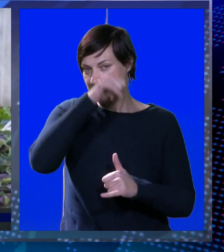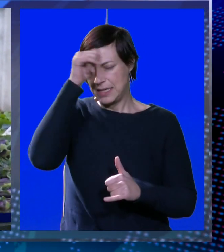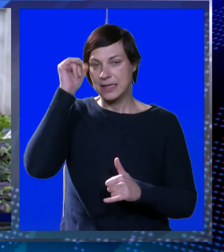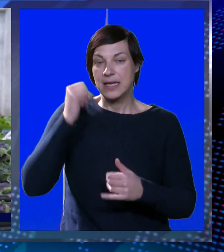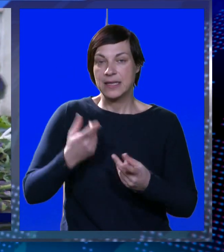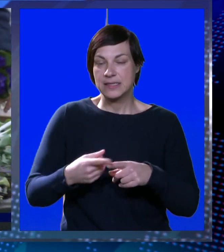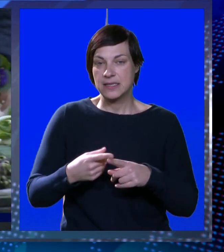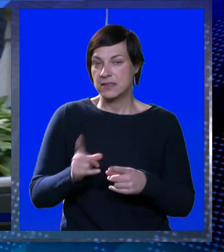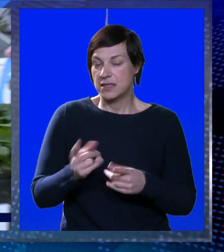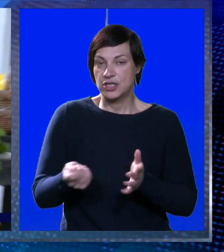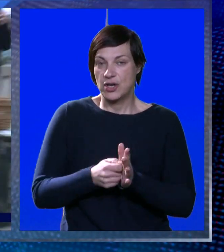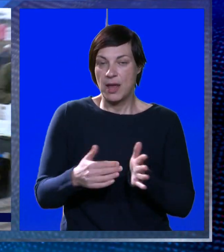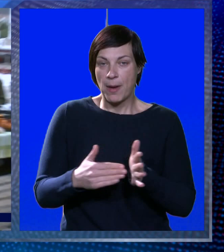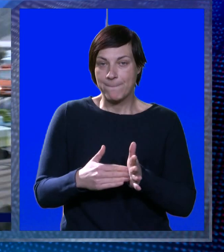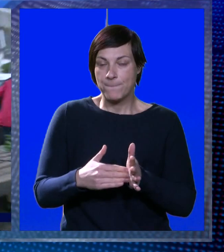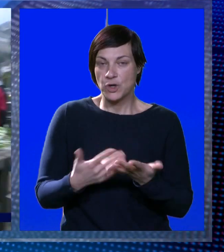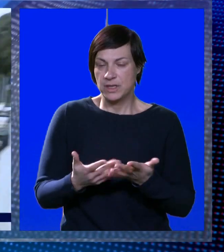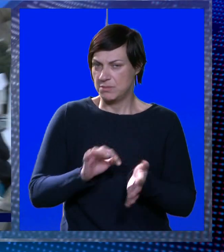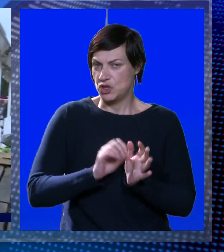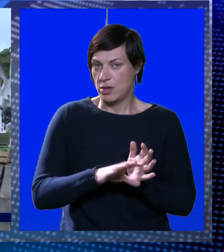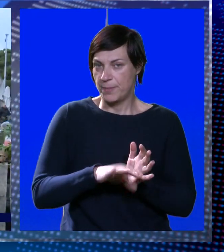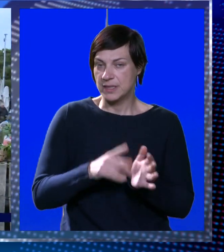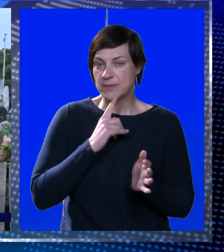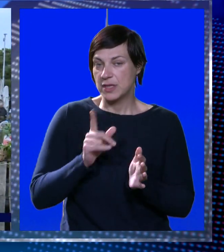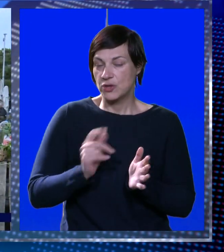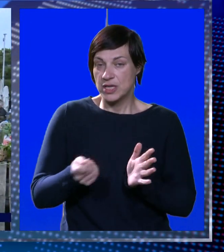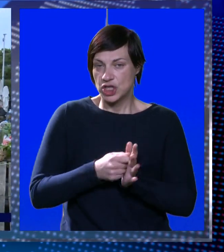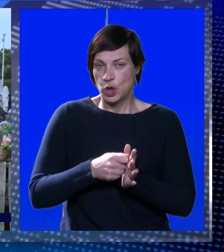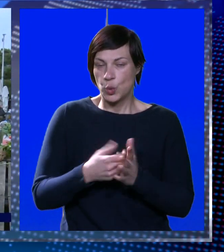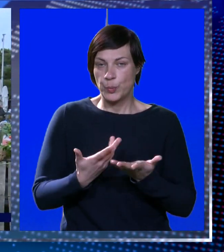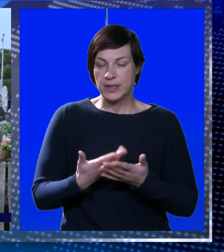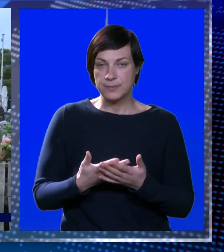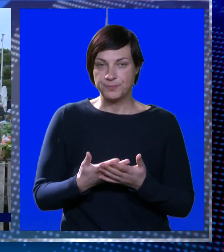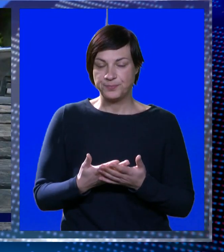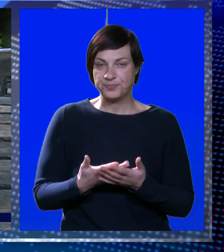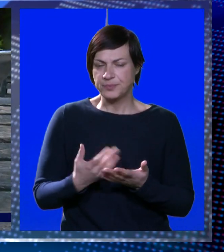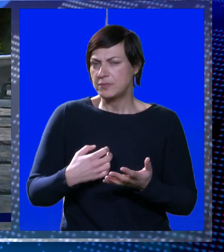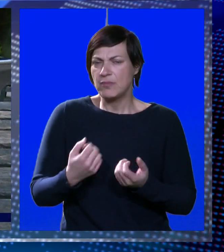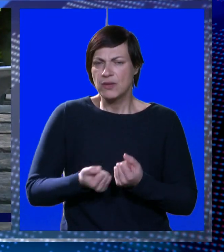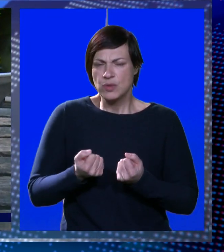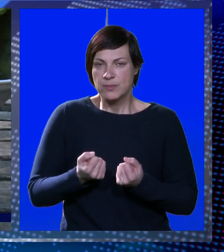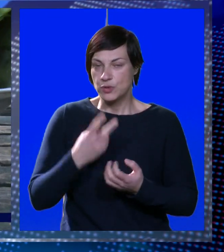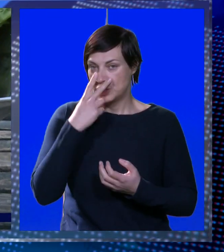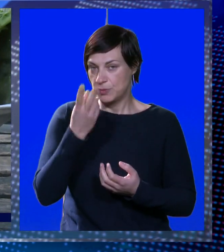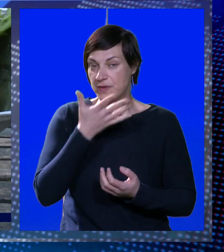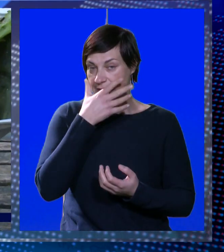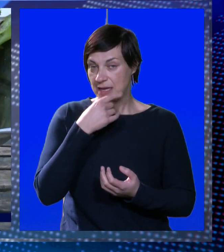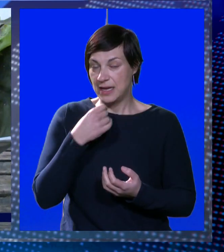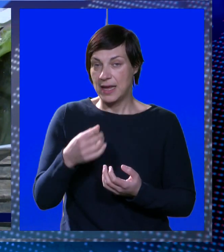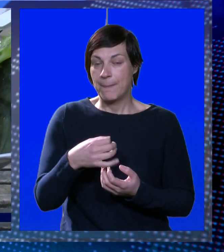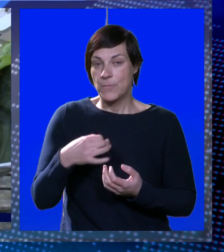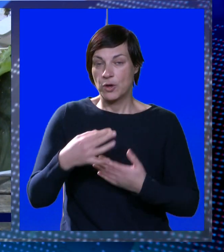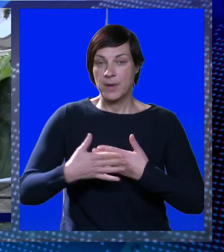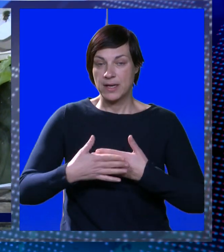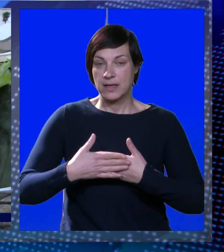ljetnu verduru iz razloga što nema potrebe. Sadit ću je baciti, tamo niko neće doći kupiti i tu se mučimo. A vidite lijepoga